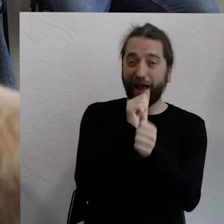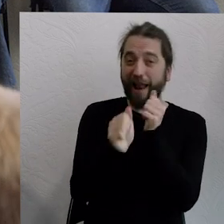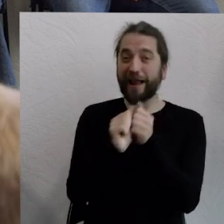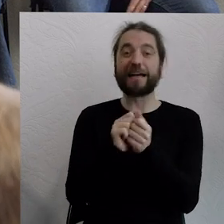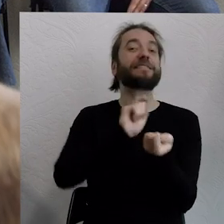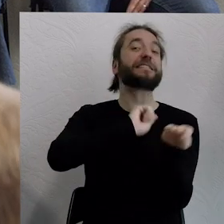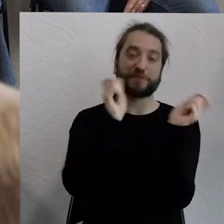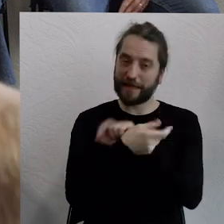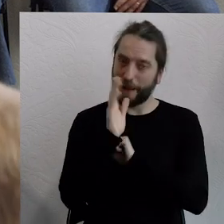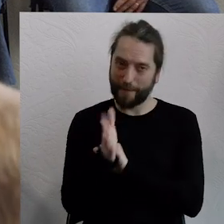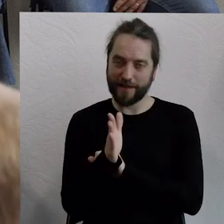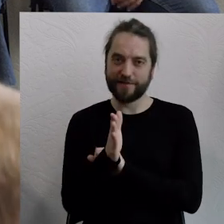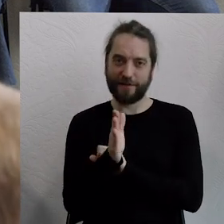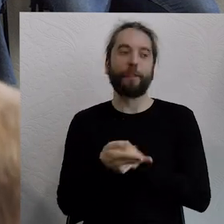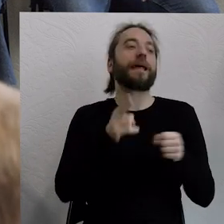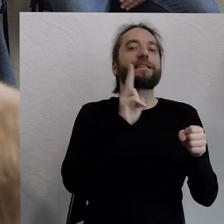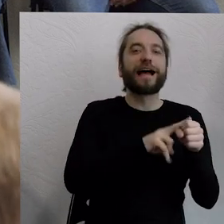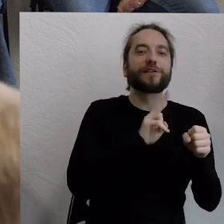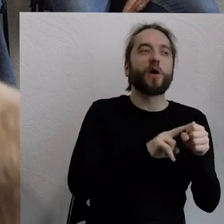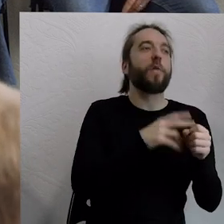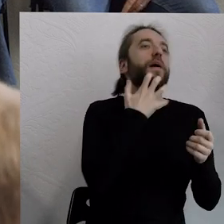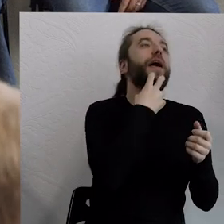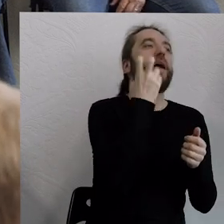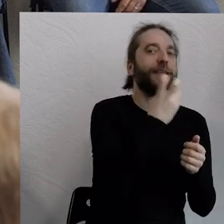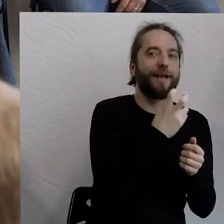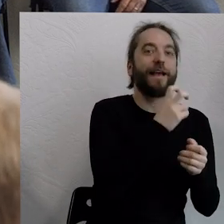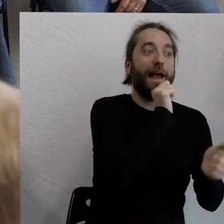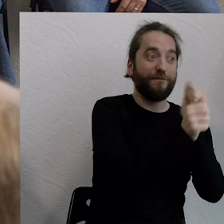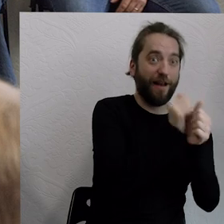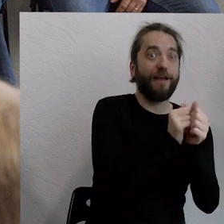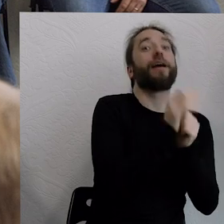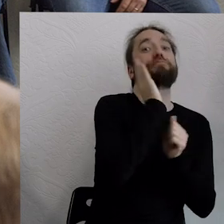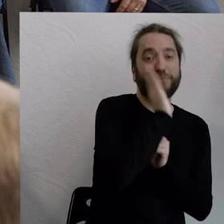Walka o zasoby będzie trwała, bo energii będziemy potrzebować coraz, coraz więcej.